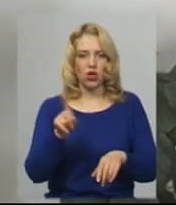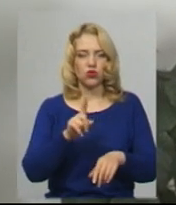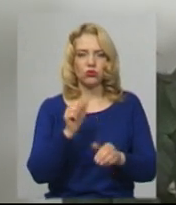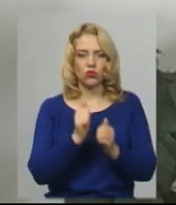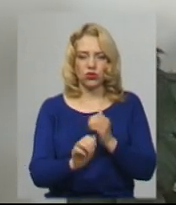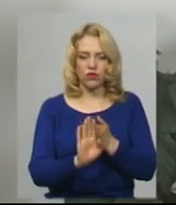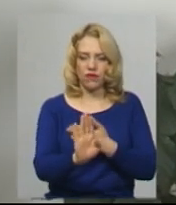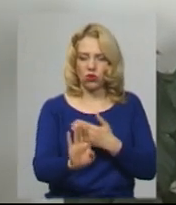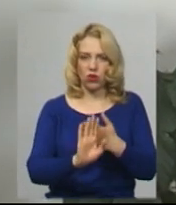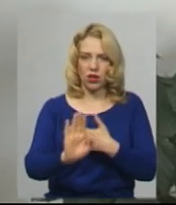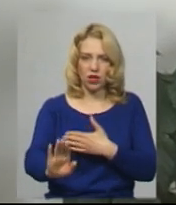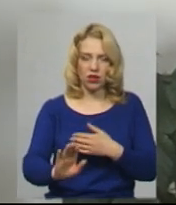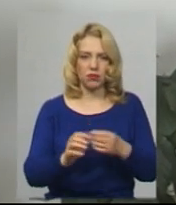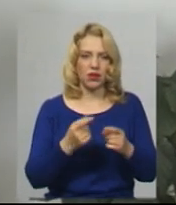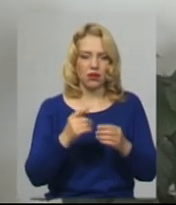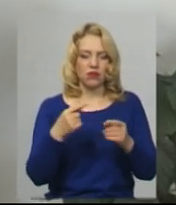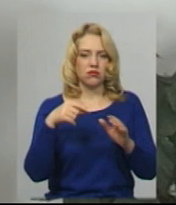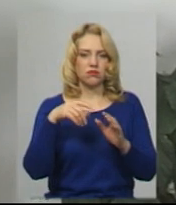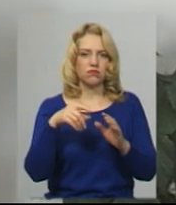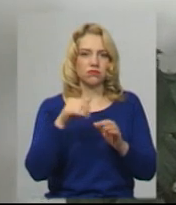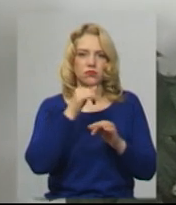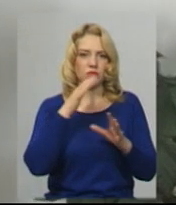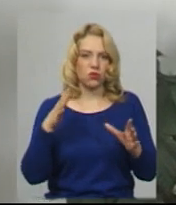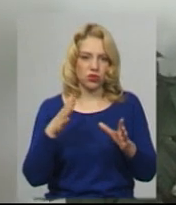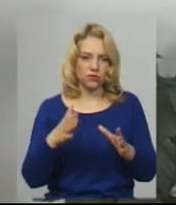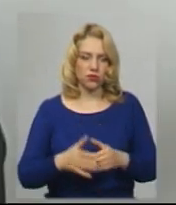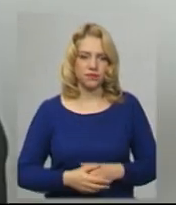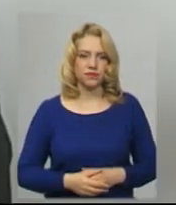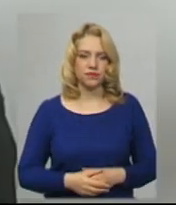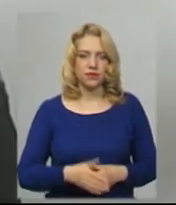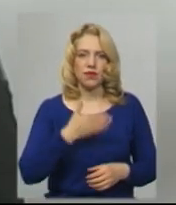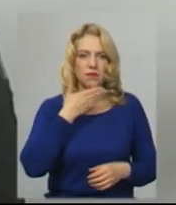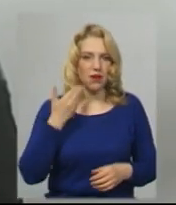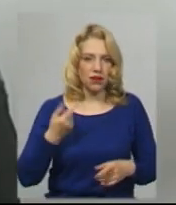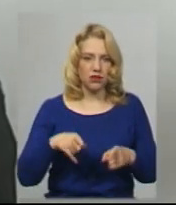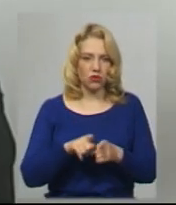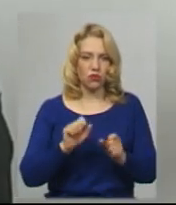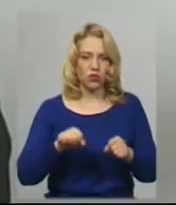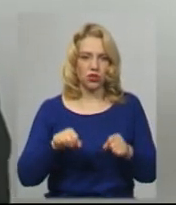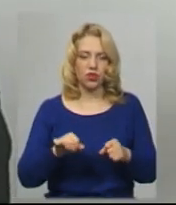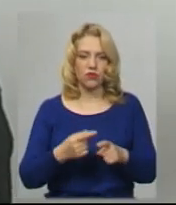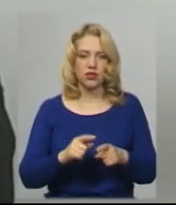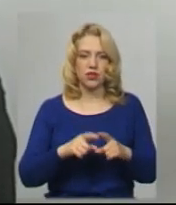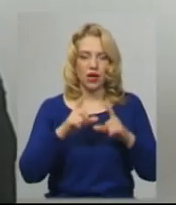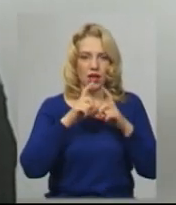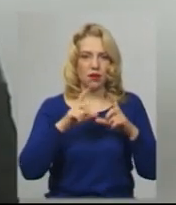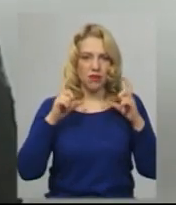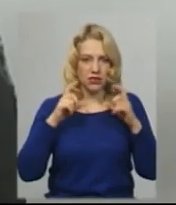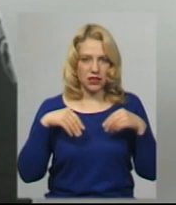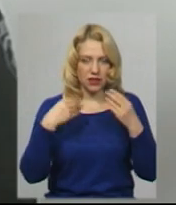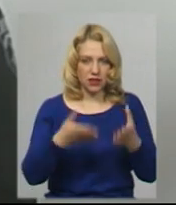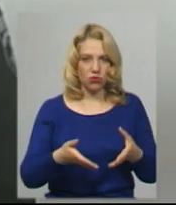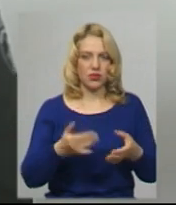кожних підокремити чи не більше 10 осіб, у нас на сьогоднішній день немає. Засуджені видаються маски тільки тих, які необхідно по